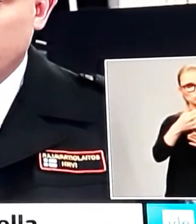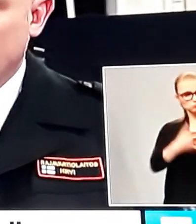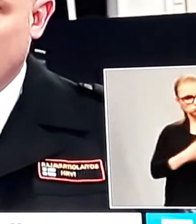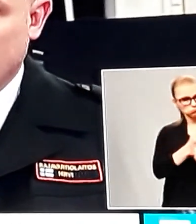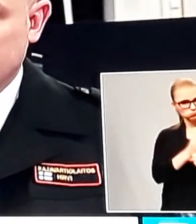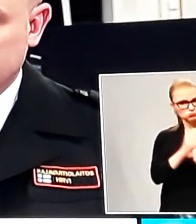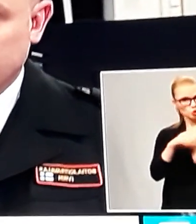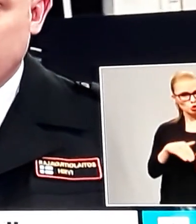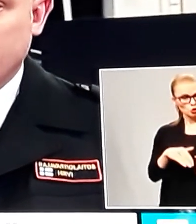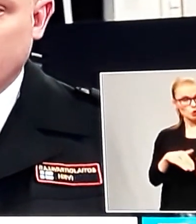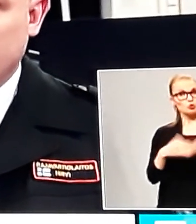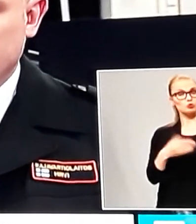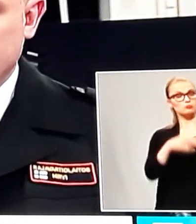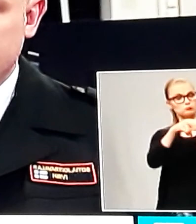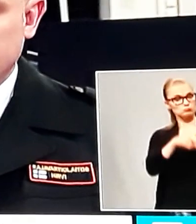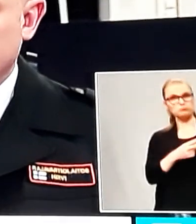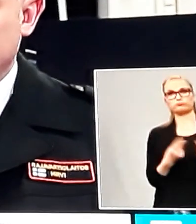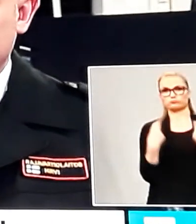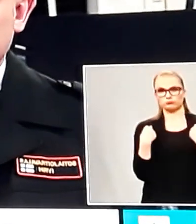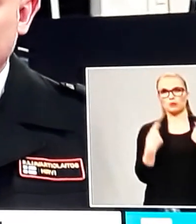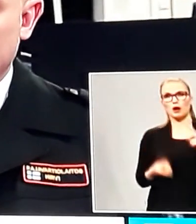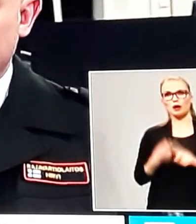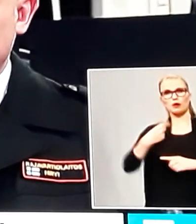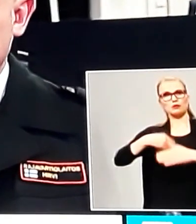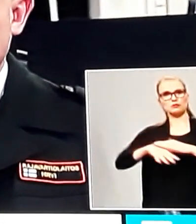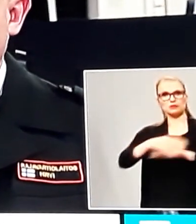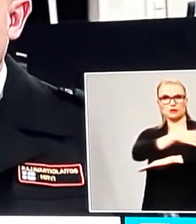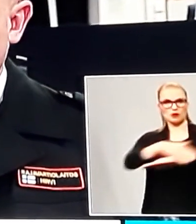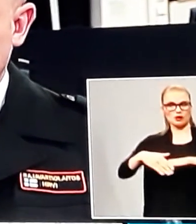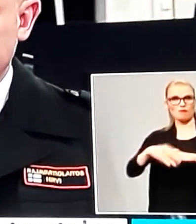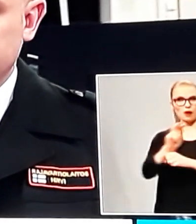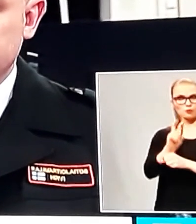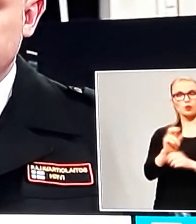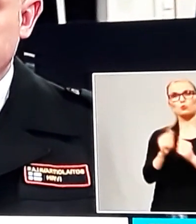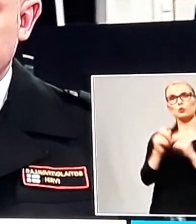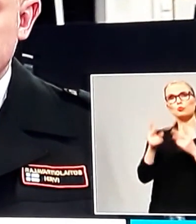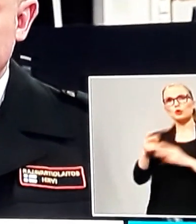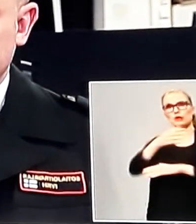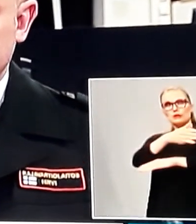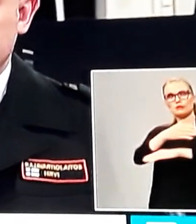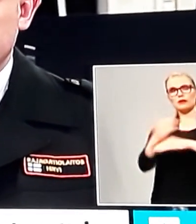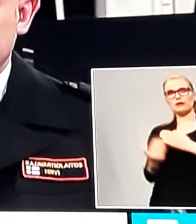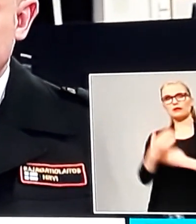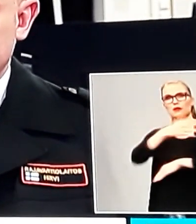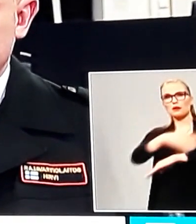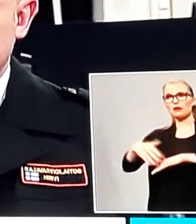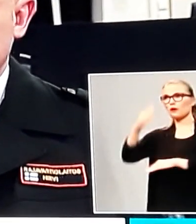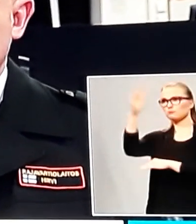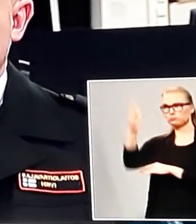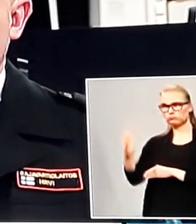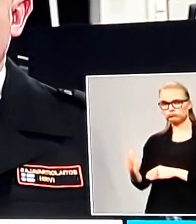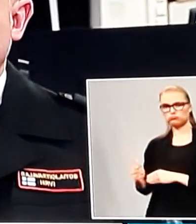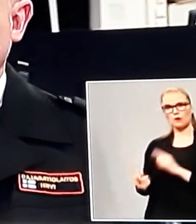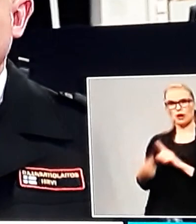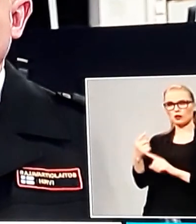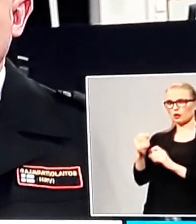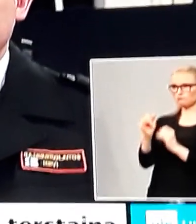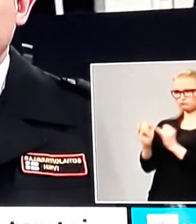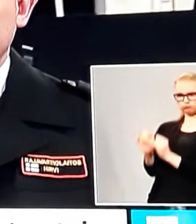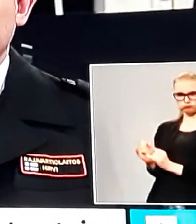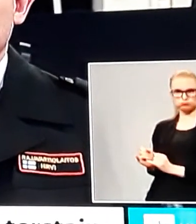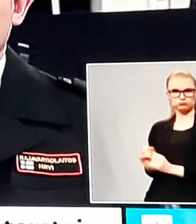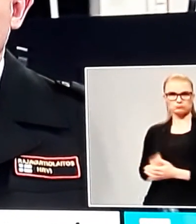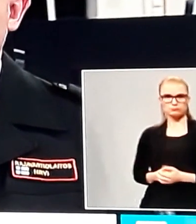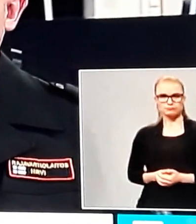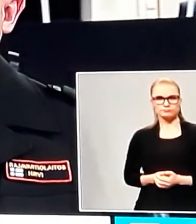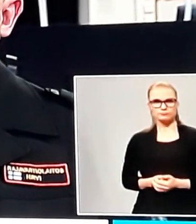suunnitelmien mukaan sisärajanvalvonnan ja itärajan ulkorealiikenteen rajoittamiseen. Ja sellainen tieto tuli juuri, että meillä on myös